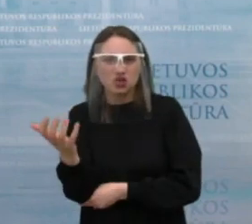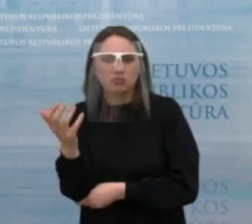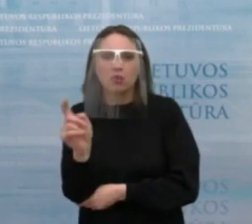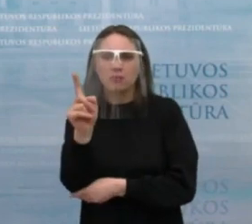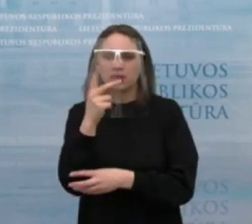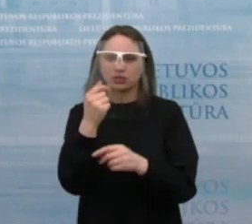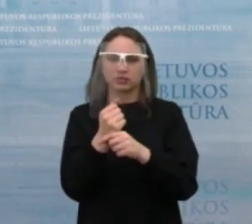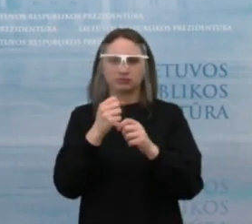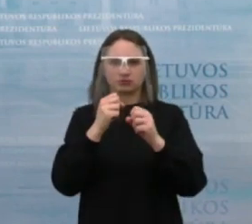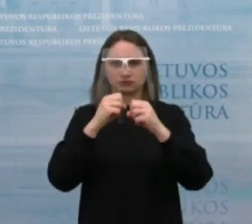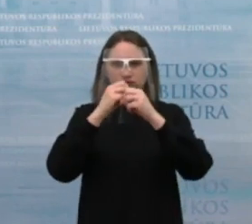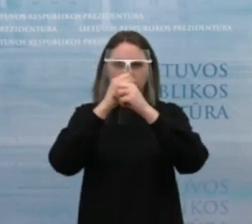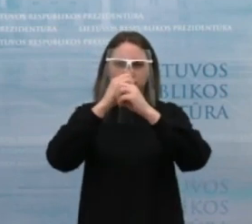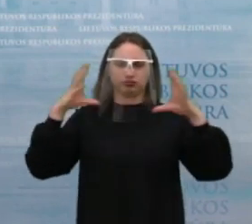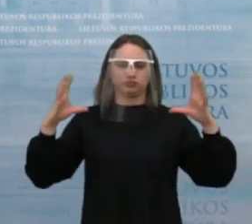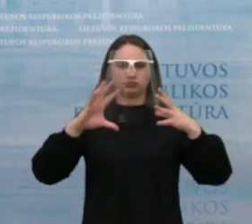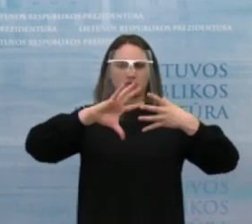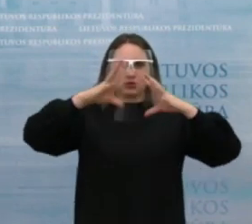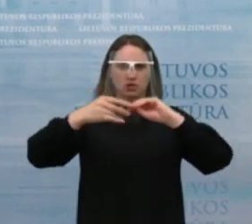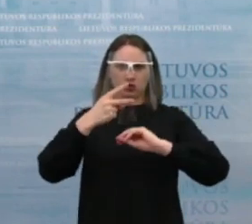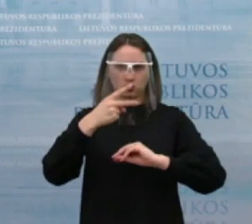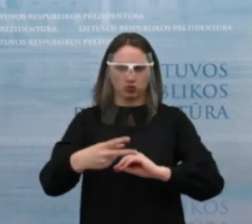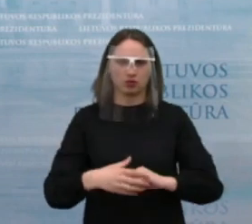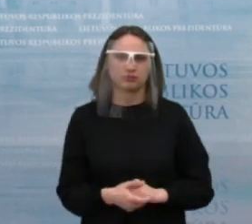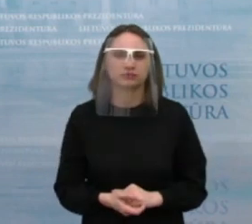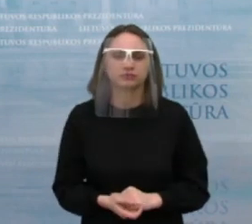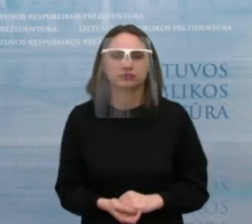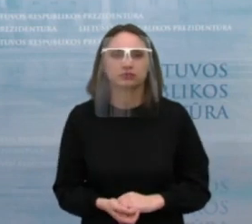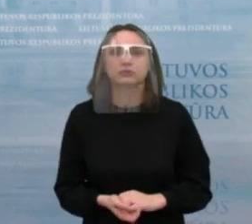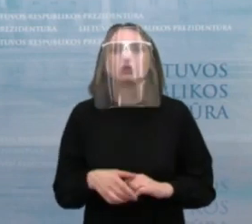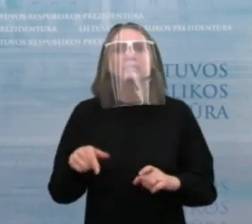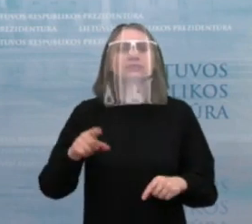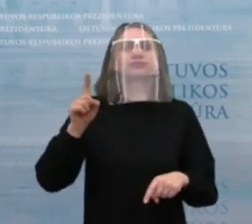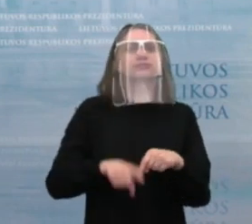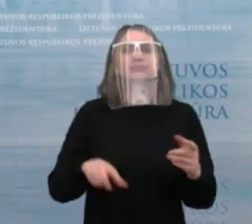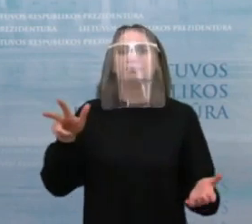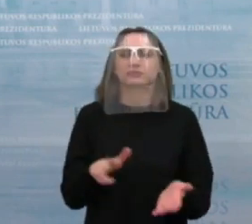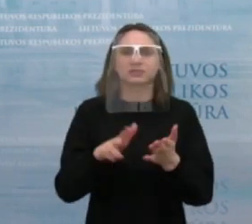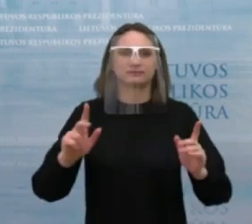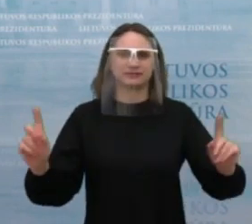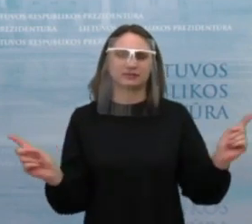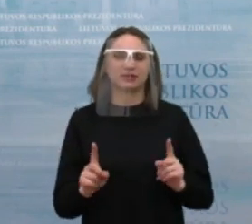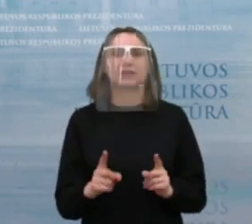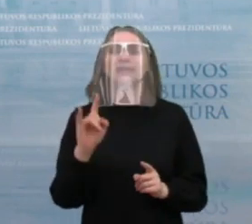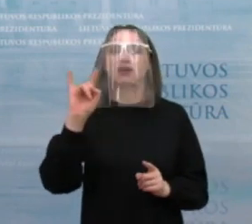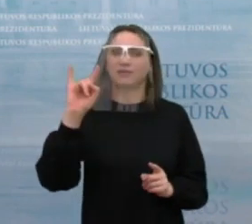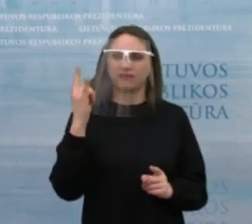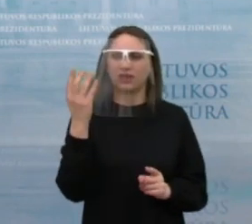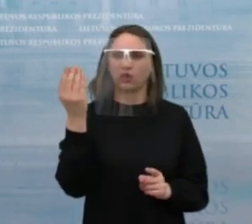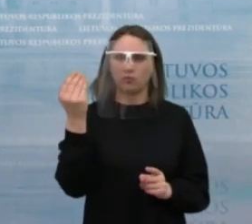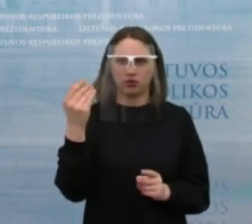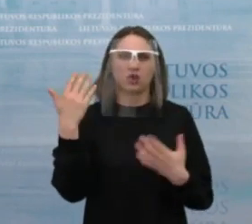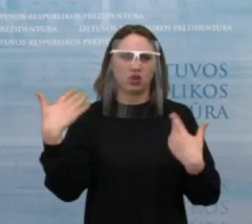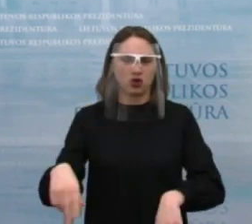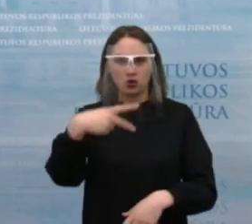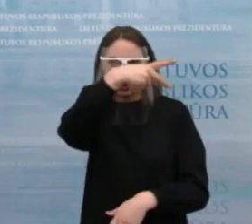kompleksiškai, ko mes norime pasiekti. Tai yra, kad greitų sprendimų čia priiminėti tikrai nereikėtų. Vaiko pinigai šiandieną yra tokie,